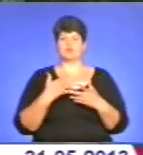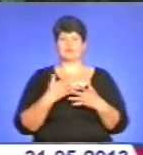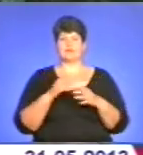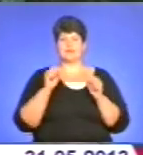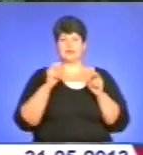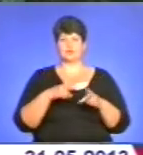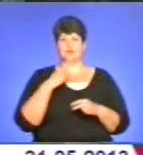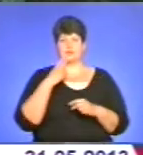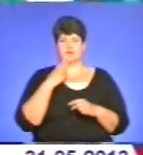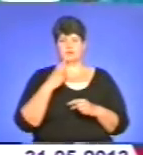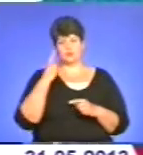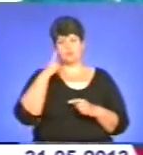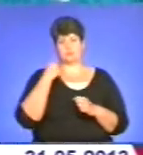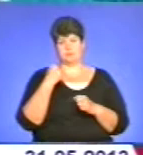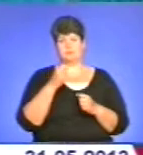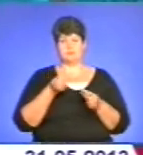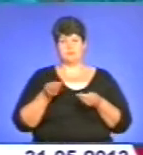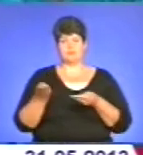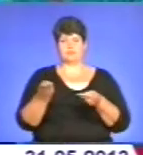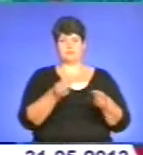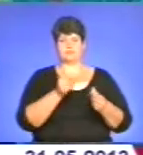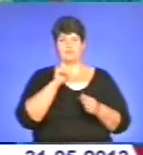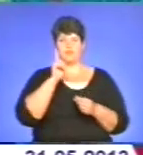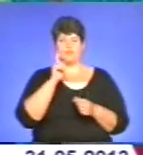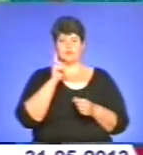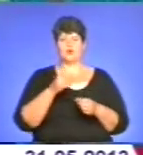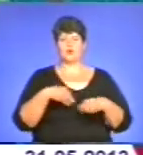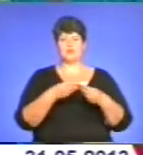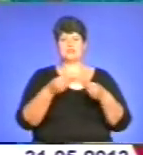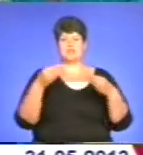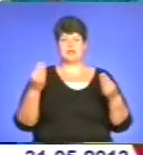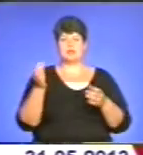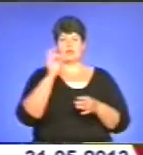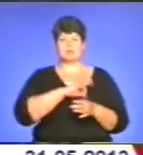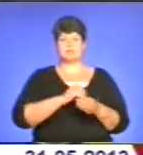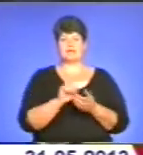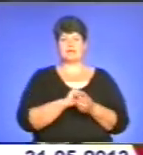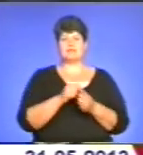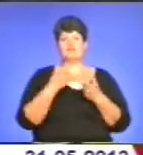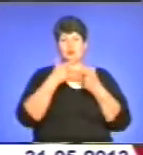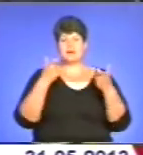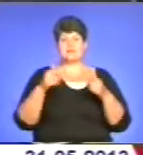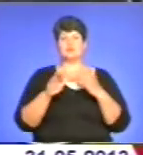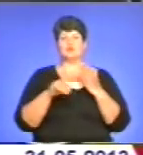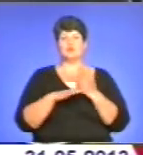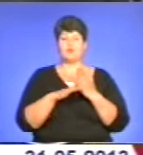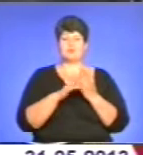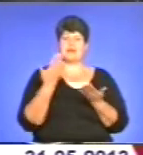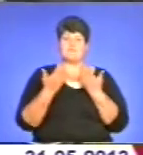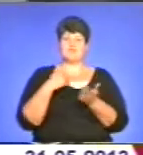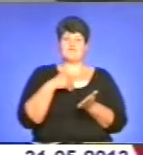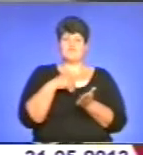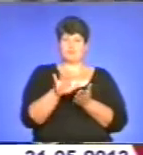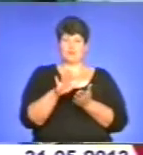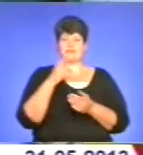здасться переконати молодь. Також волонтери роздавали тернополянам корисні матеріали, інформація з яких допоможе їм або відмовитися від